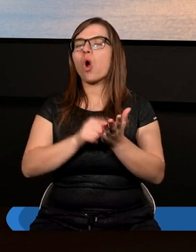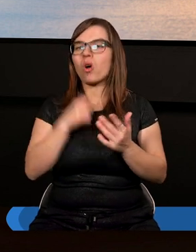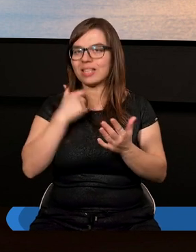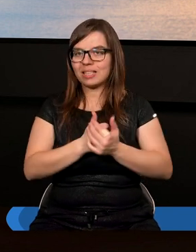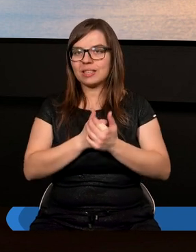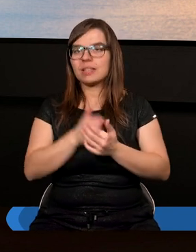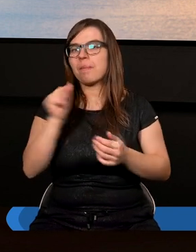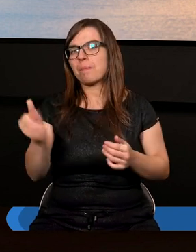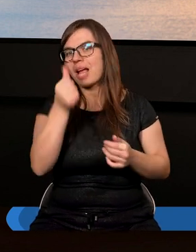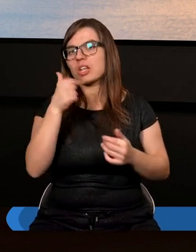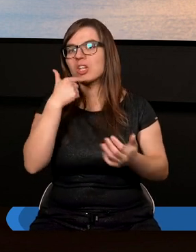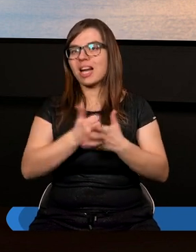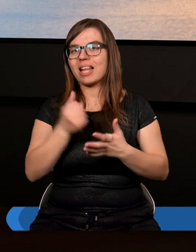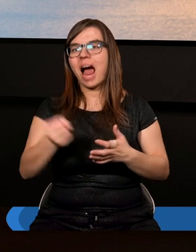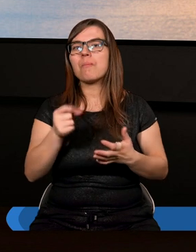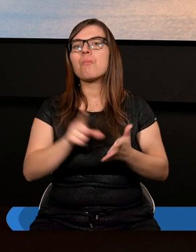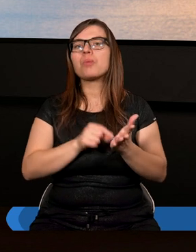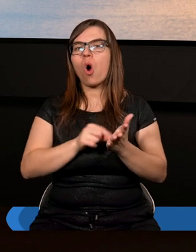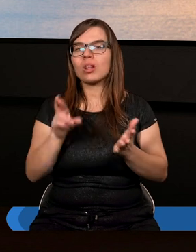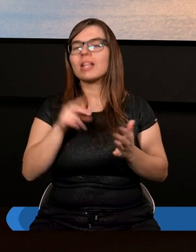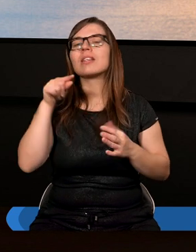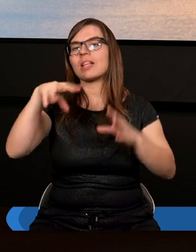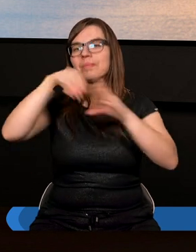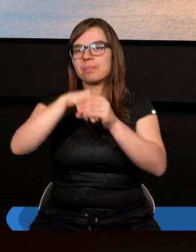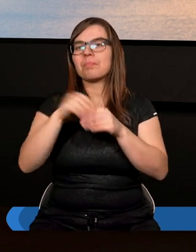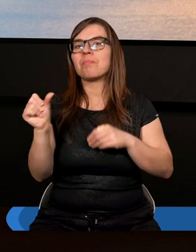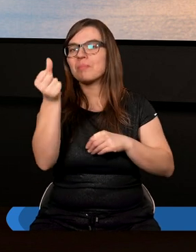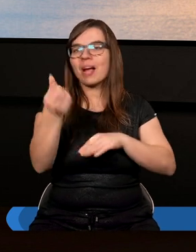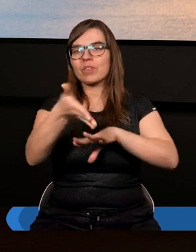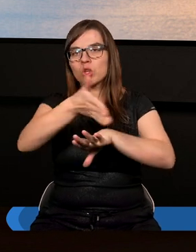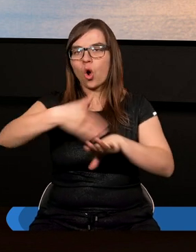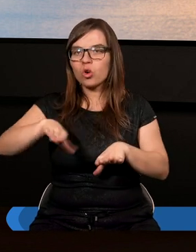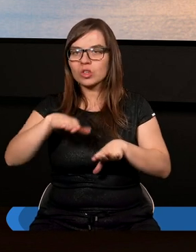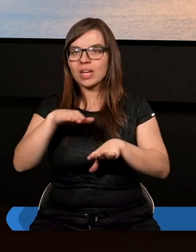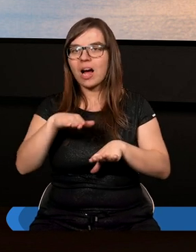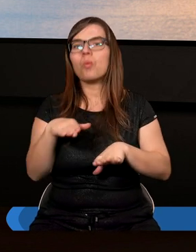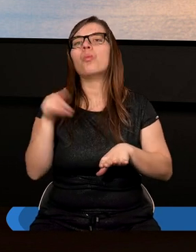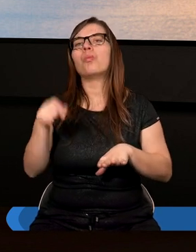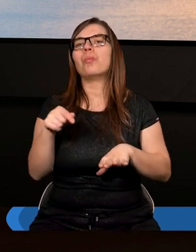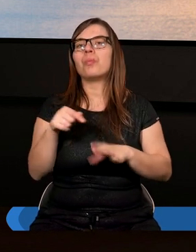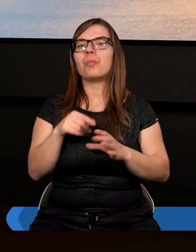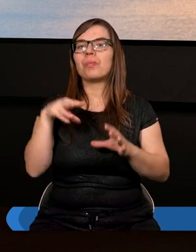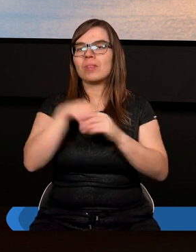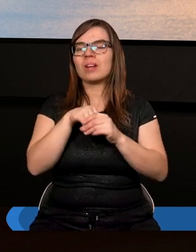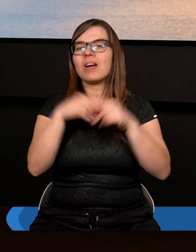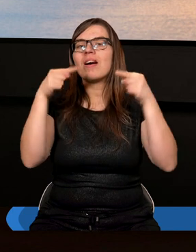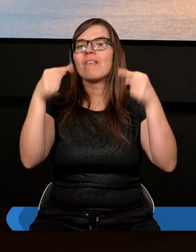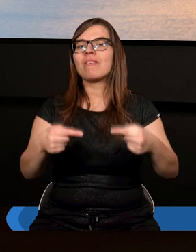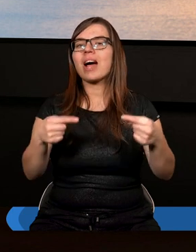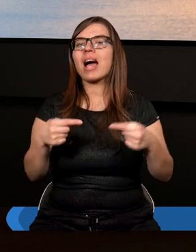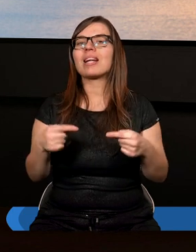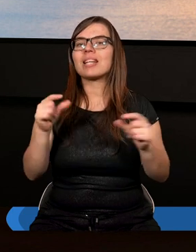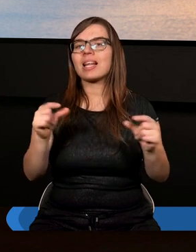pierwszy list i tam w pierwszym rozdziale otwórzmy wersety